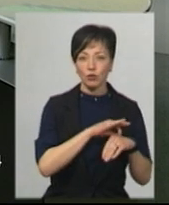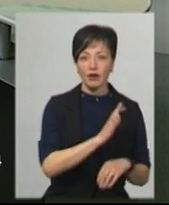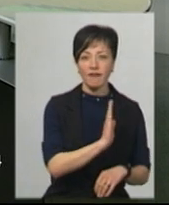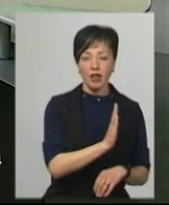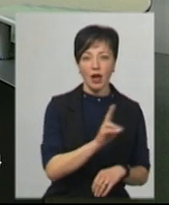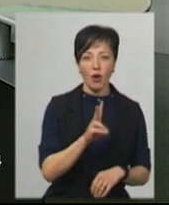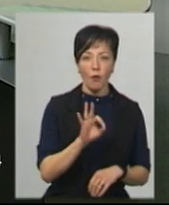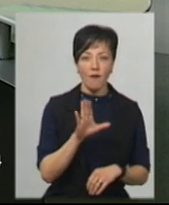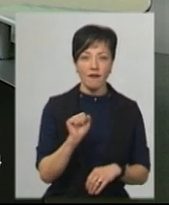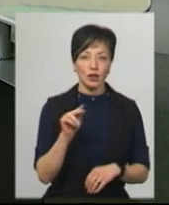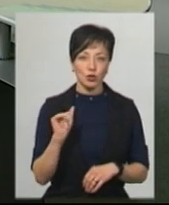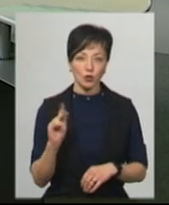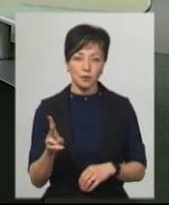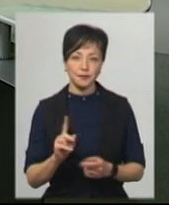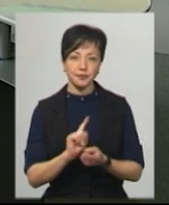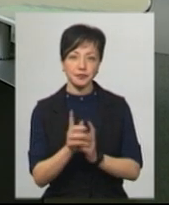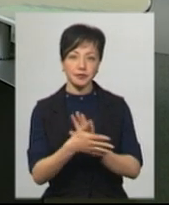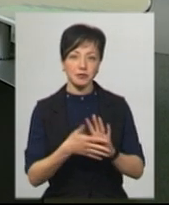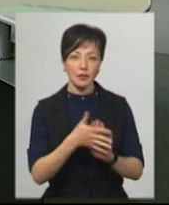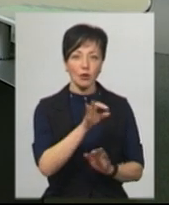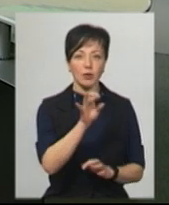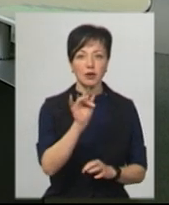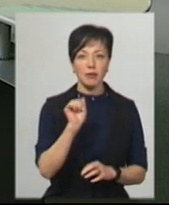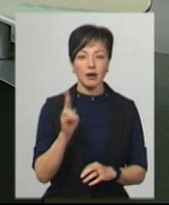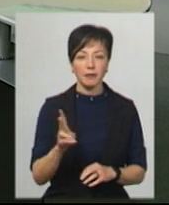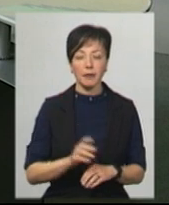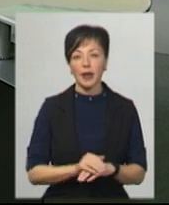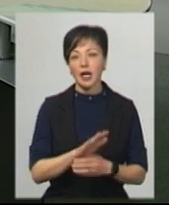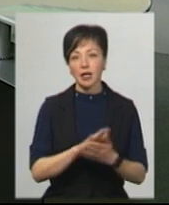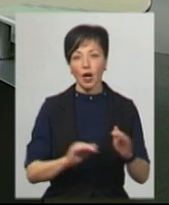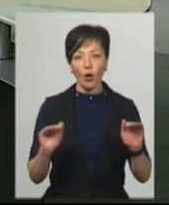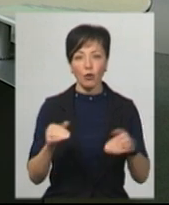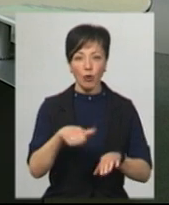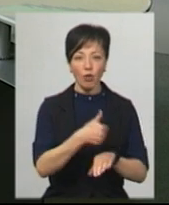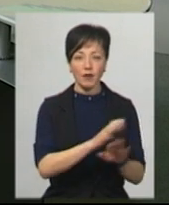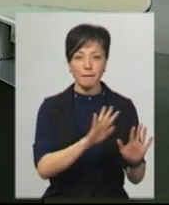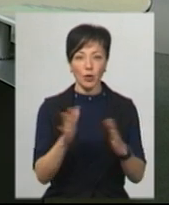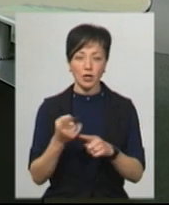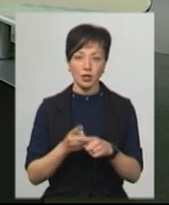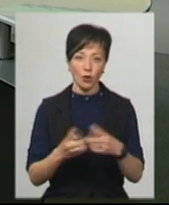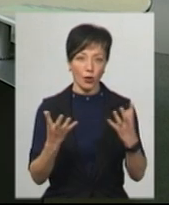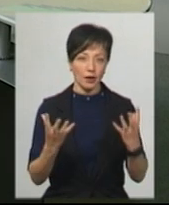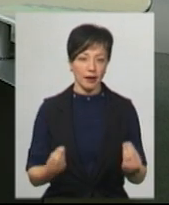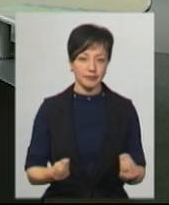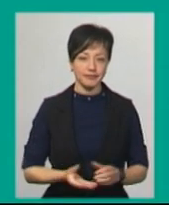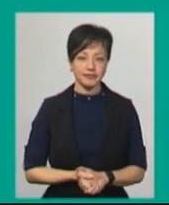ведуча Валерія Ковальчук. На жестову мову перекладає Ольга Рибак. А далі коротко про головні події цього дня.